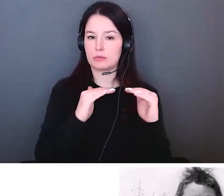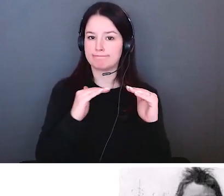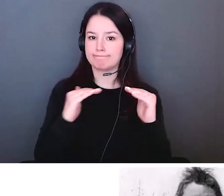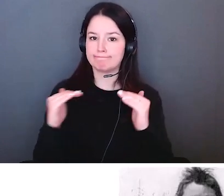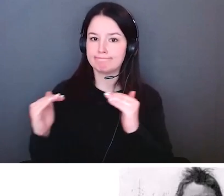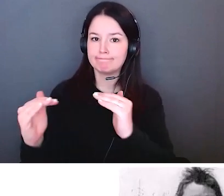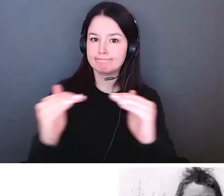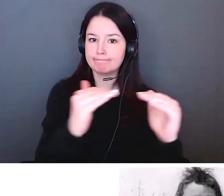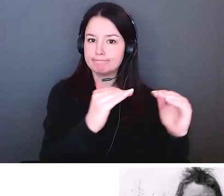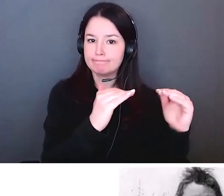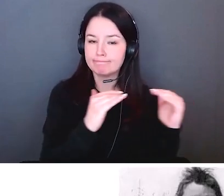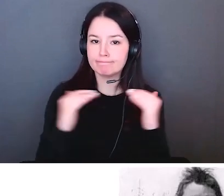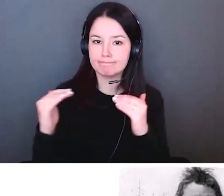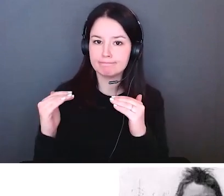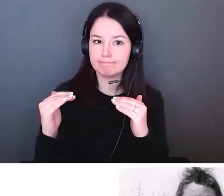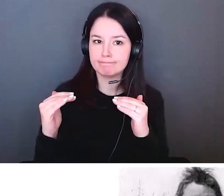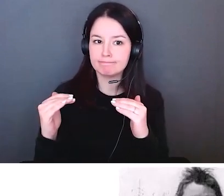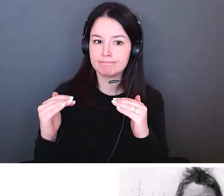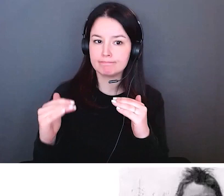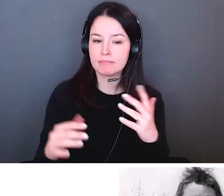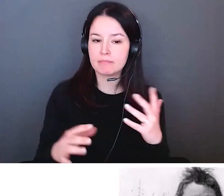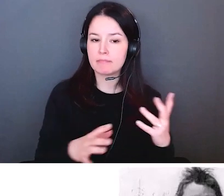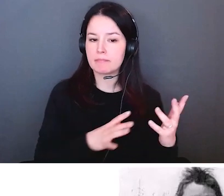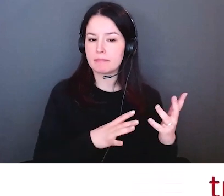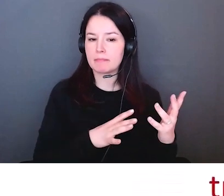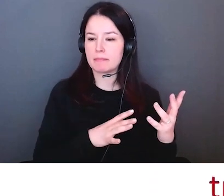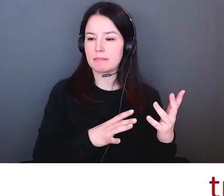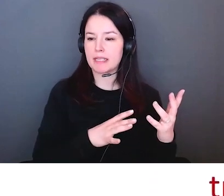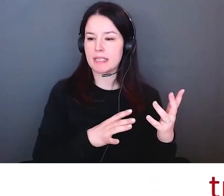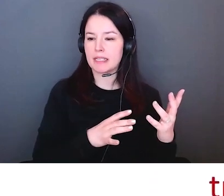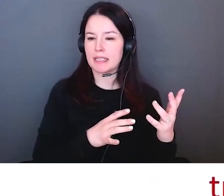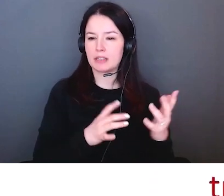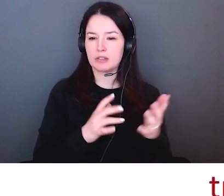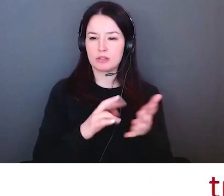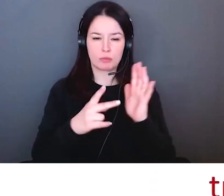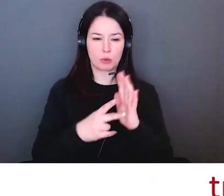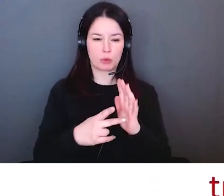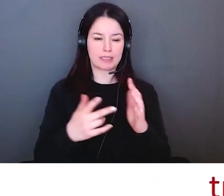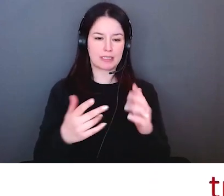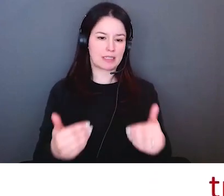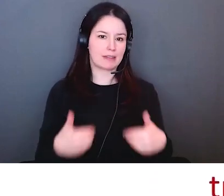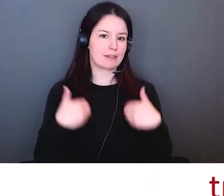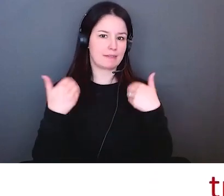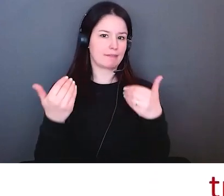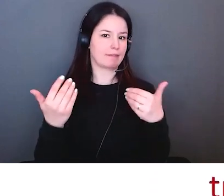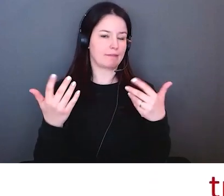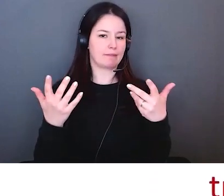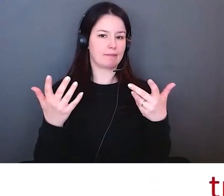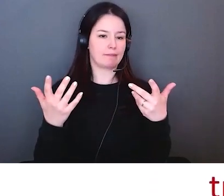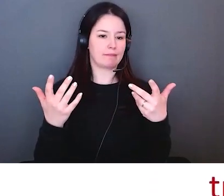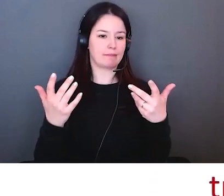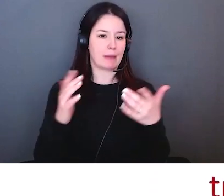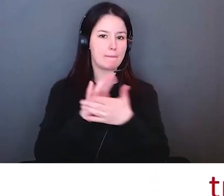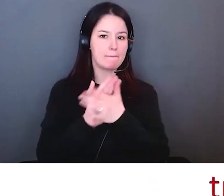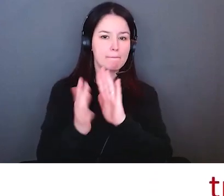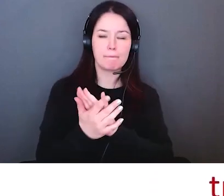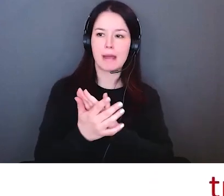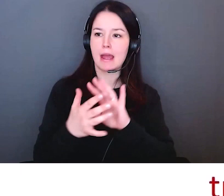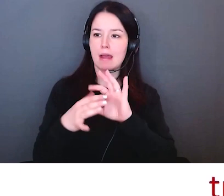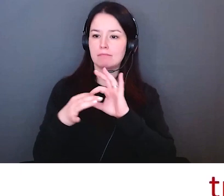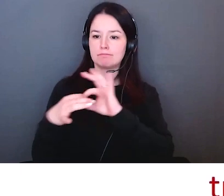transforme bon on utilise ici le mot de transformation mais en fait il s'agit de changer les peuples